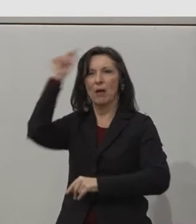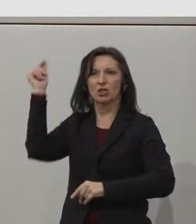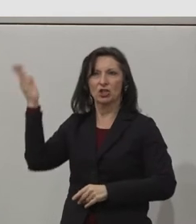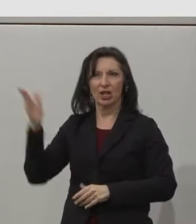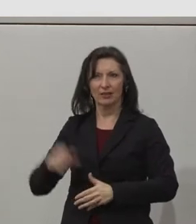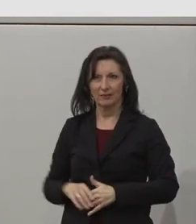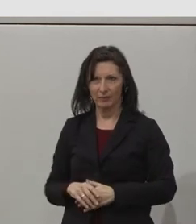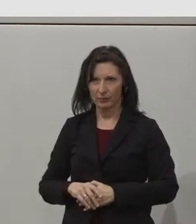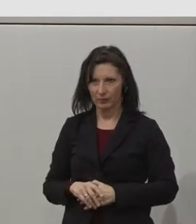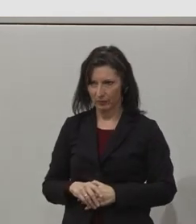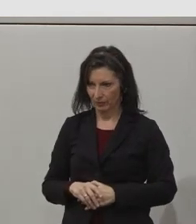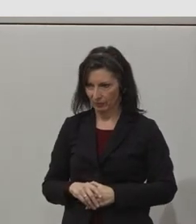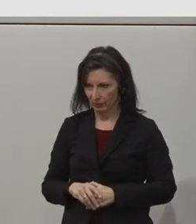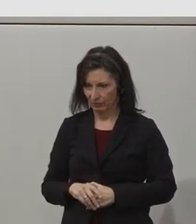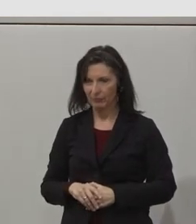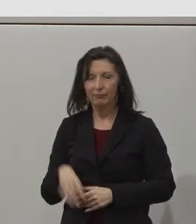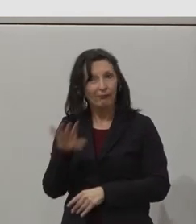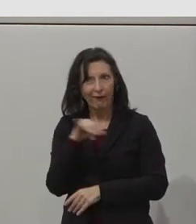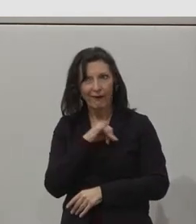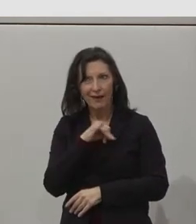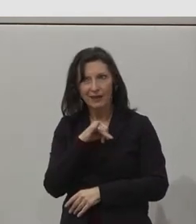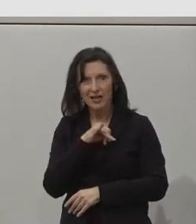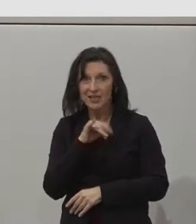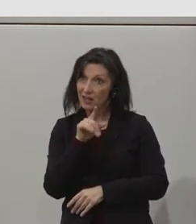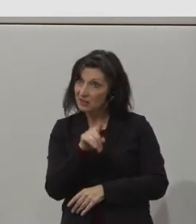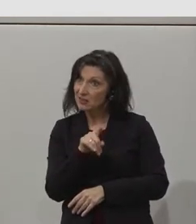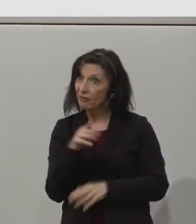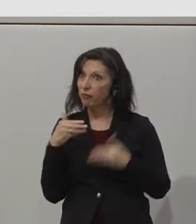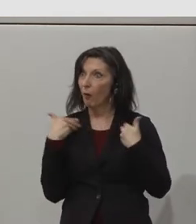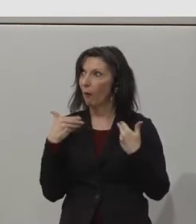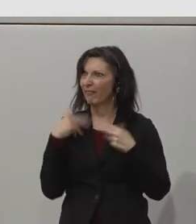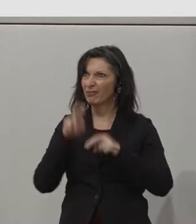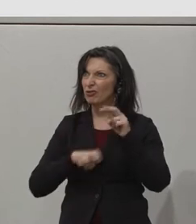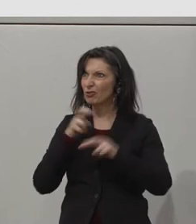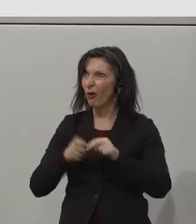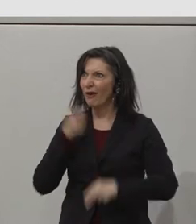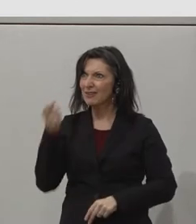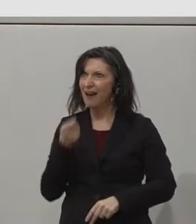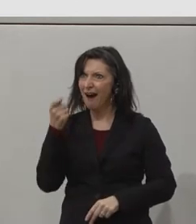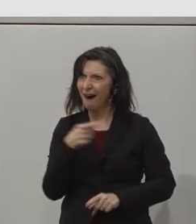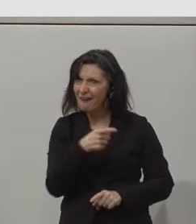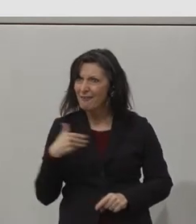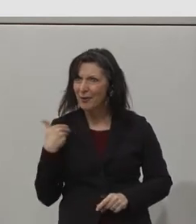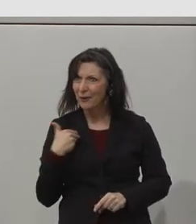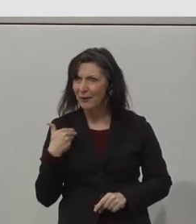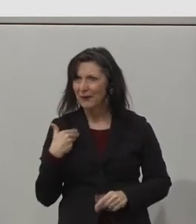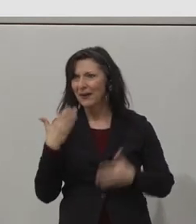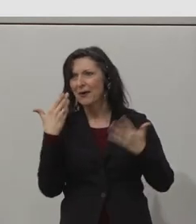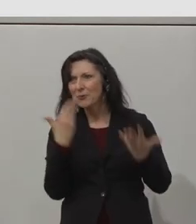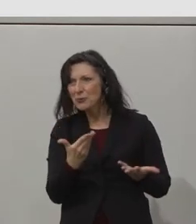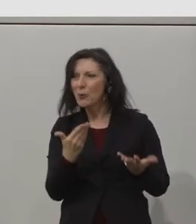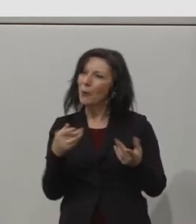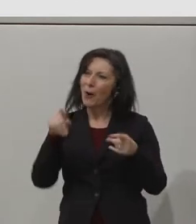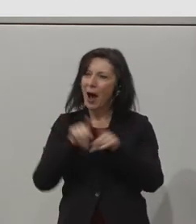taxes and contributing to society, which, as we said, is something that is forgotten about sometimes. So then we have Mark